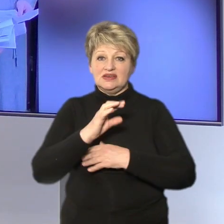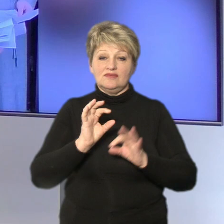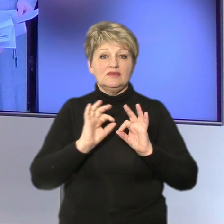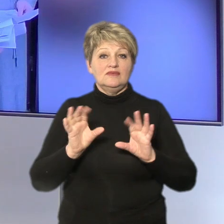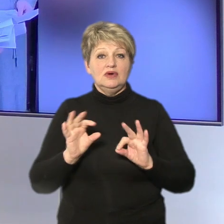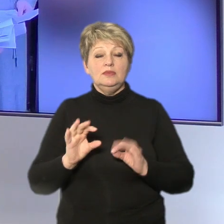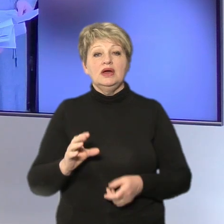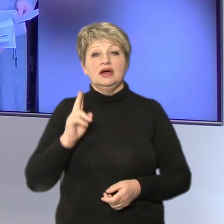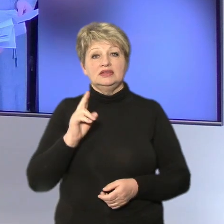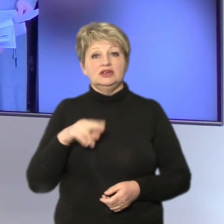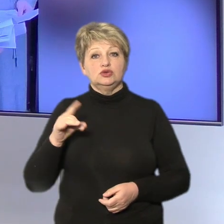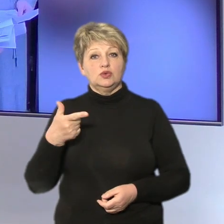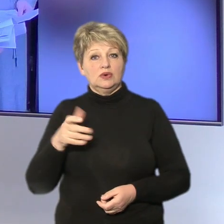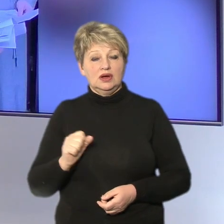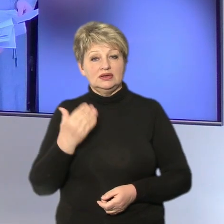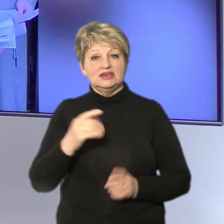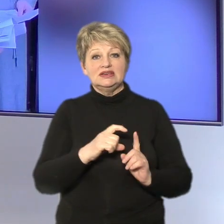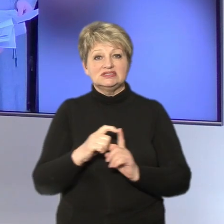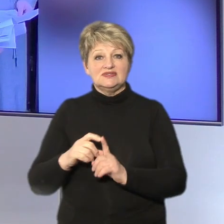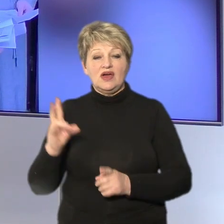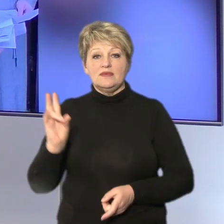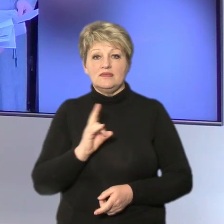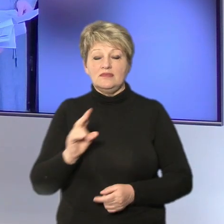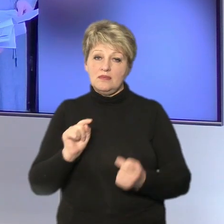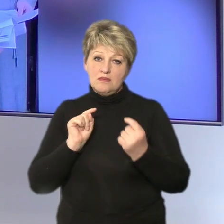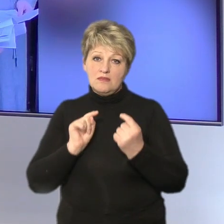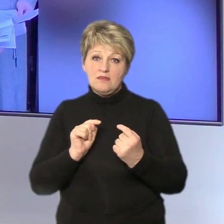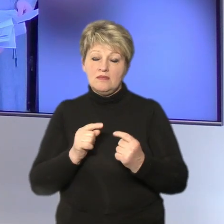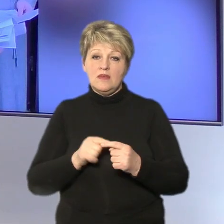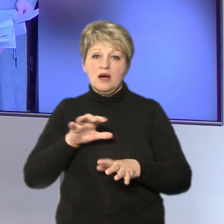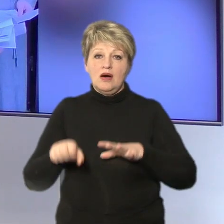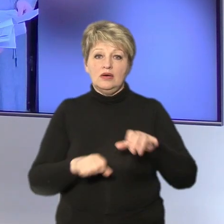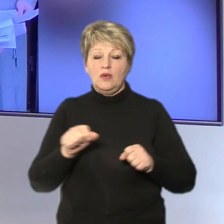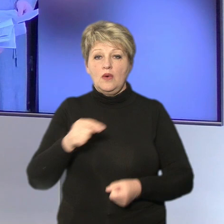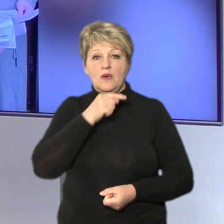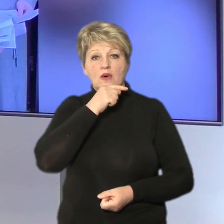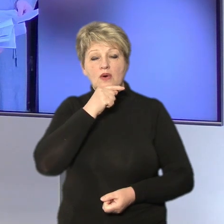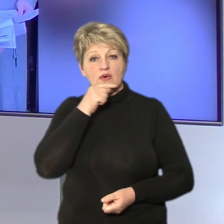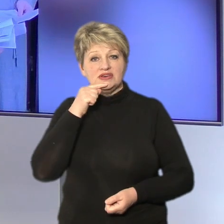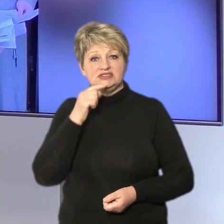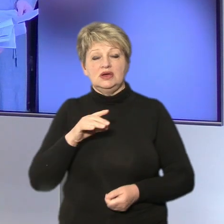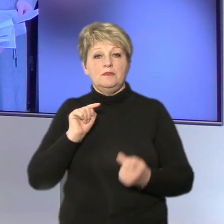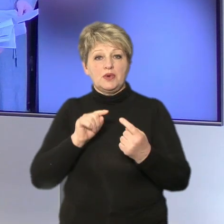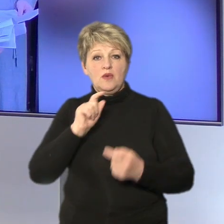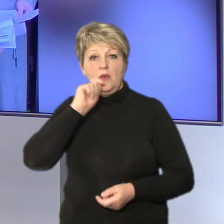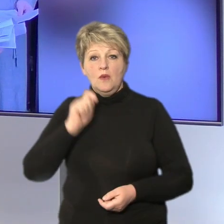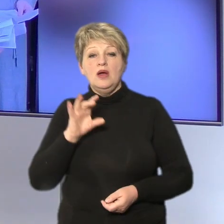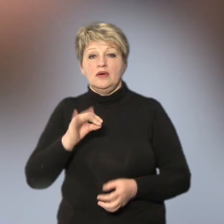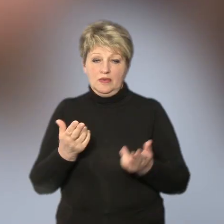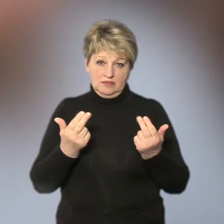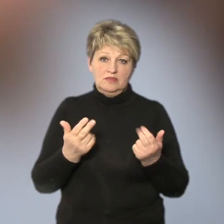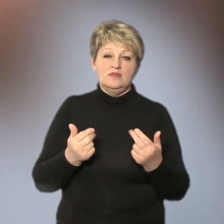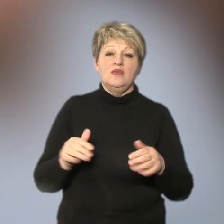Катерина Дрога. З її слів, священник заперечував агресію Росії проти України та виправдовував дії росіян.